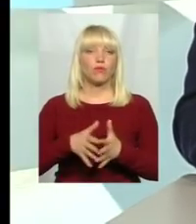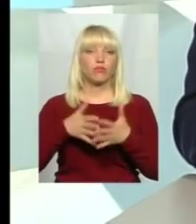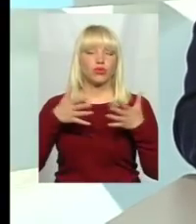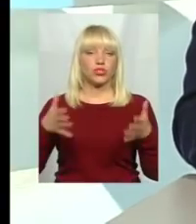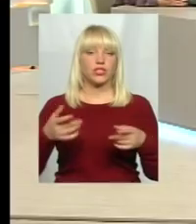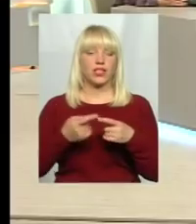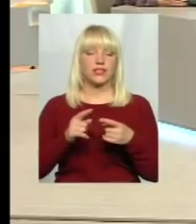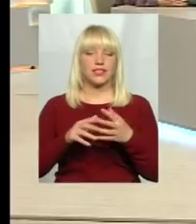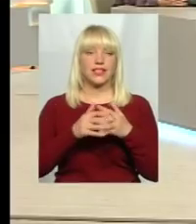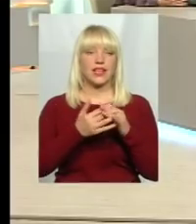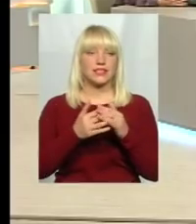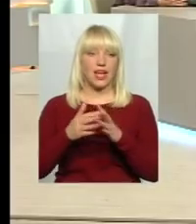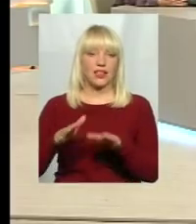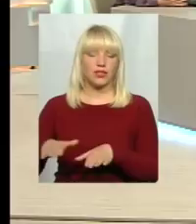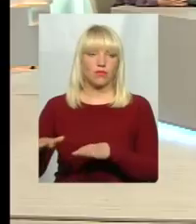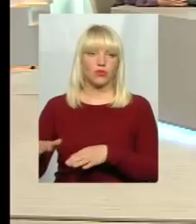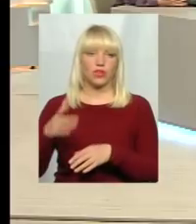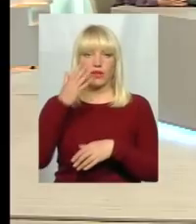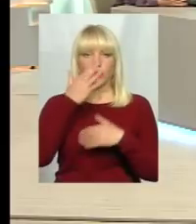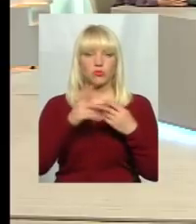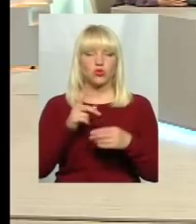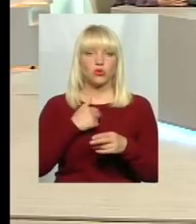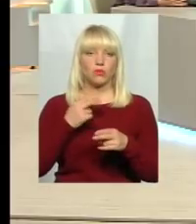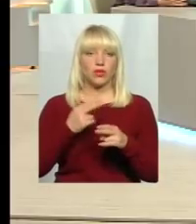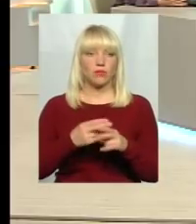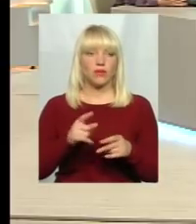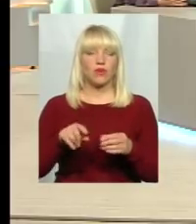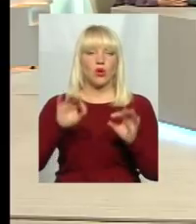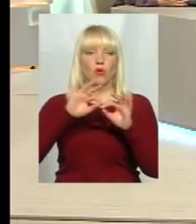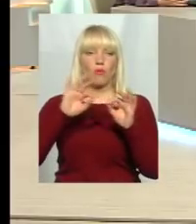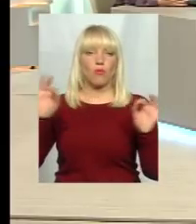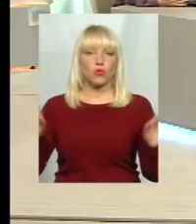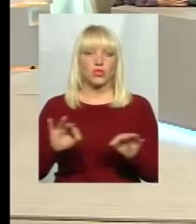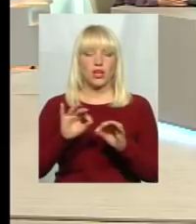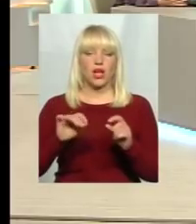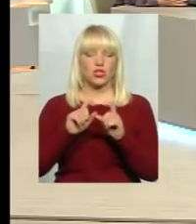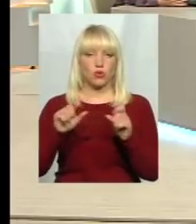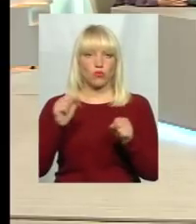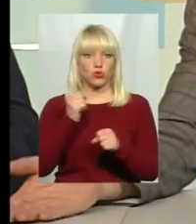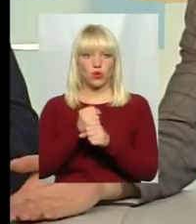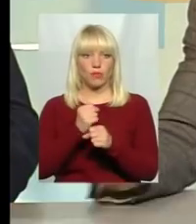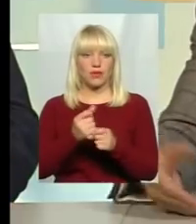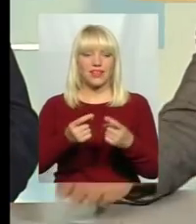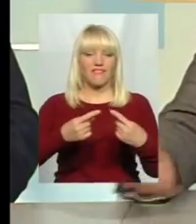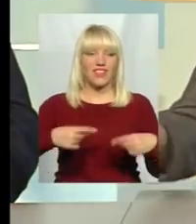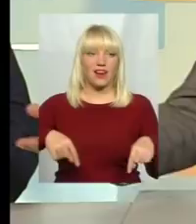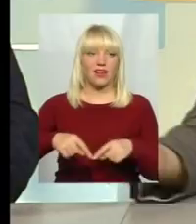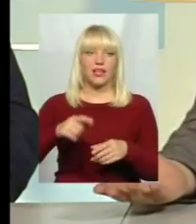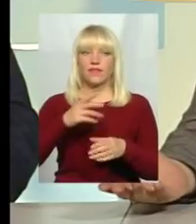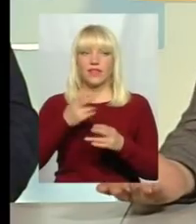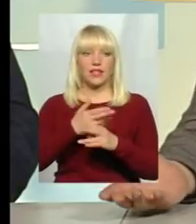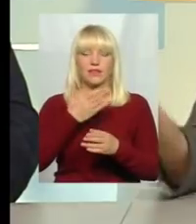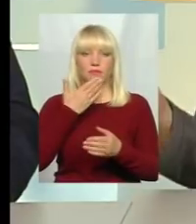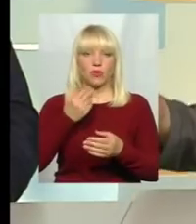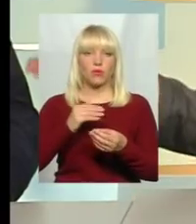ті населені пункти. Тобто від музикальної школи, я взагалі, перебив, від музикальної школи можна робити філіал. І це не є проблемою, вчителі будуть працювати, це